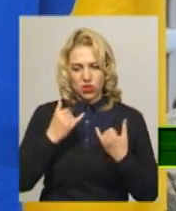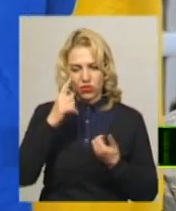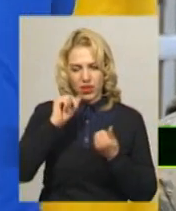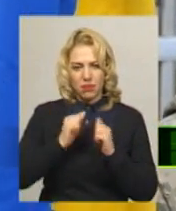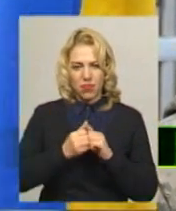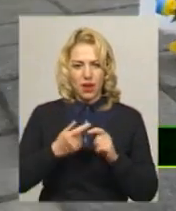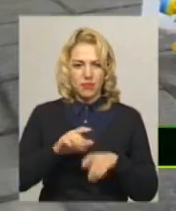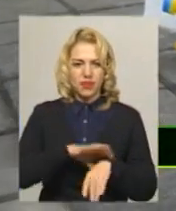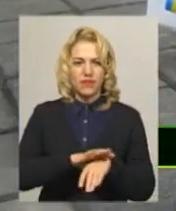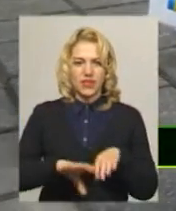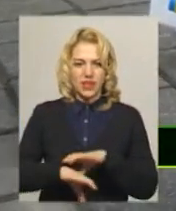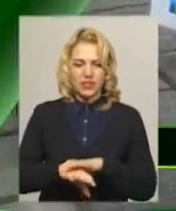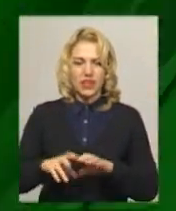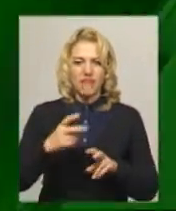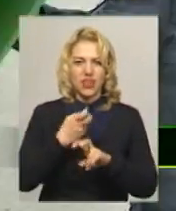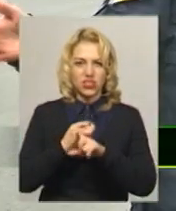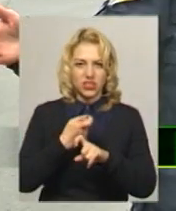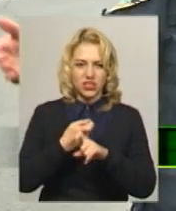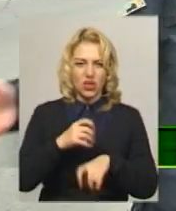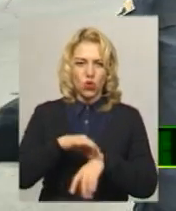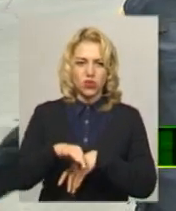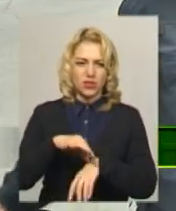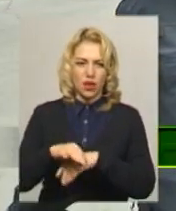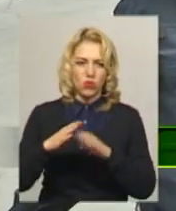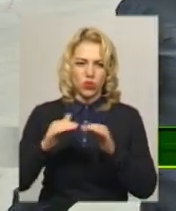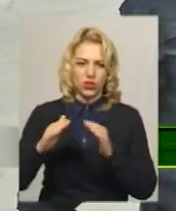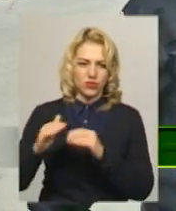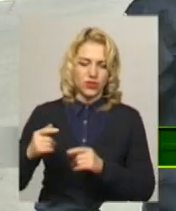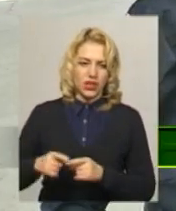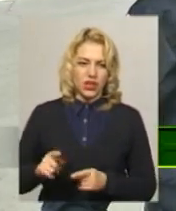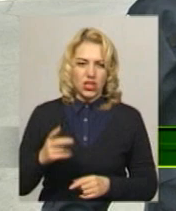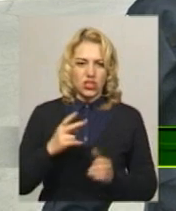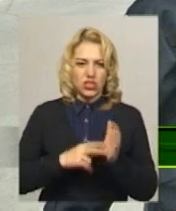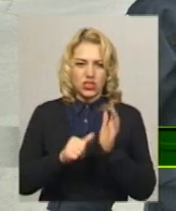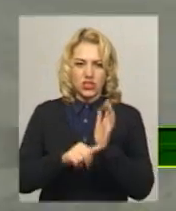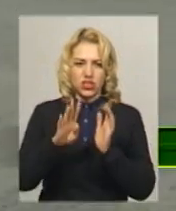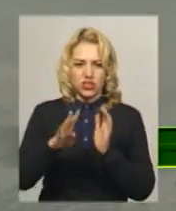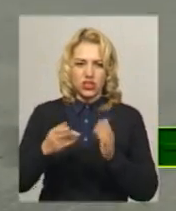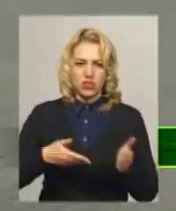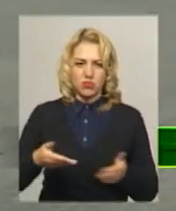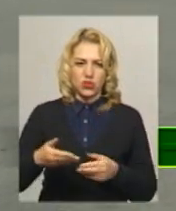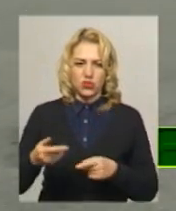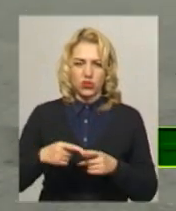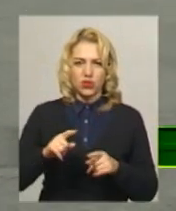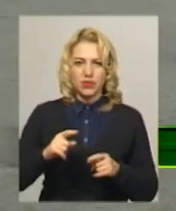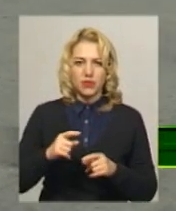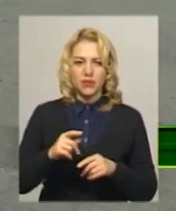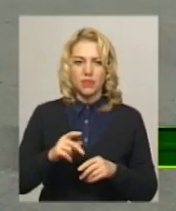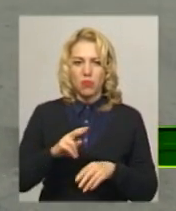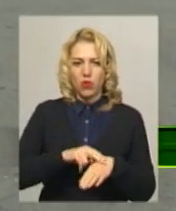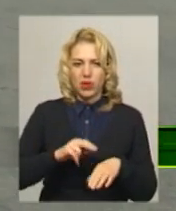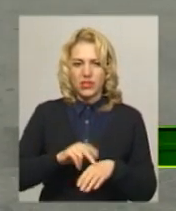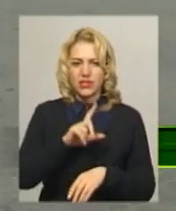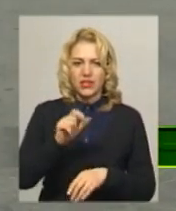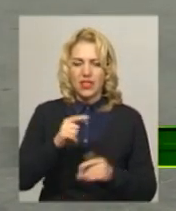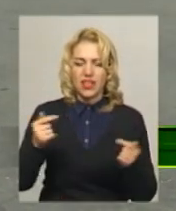'язнів фашистських концтаборів. 64 пішоходи оштрафували поліцейські за перехід дороги в невстановлених місцях від